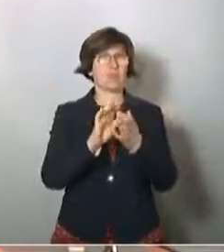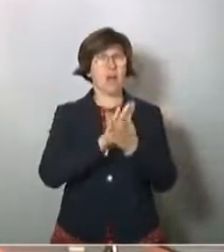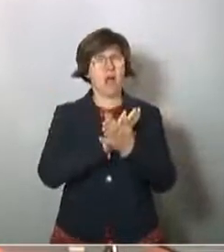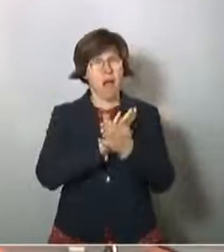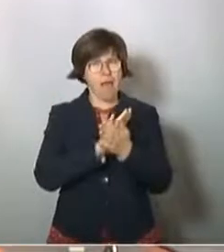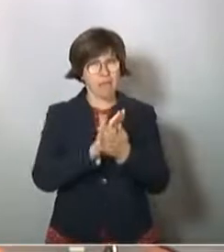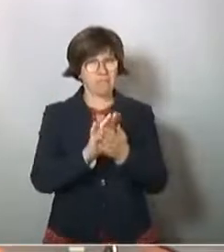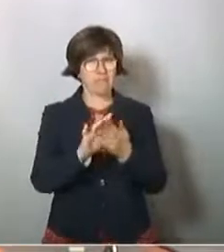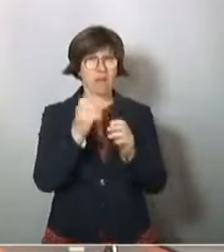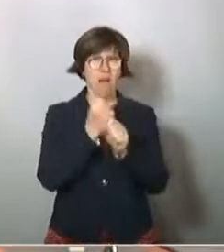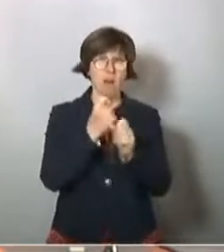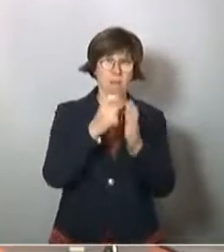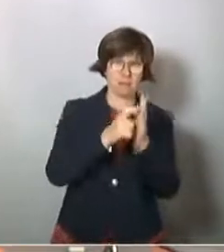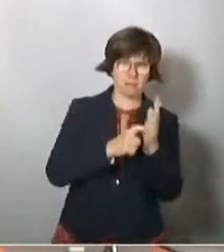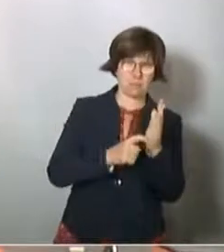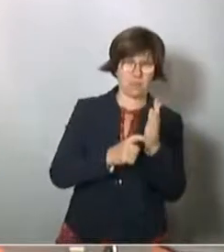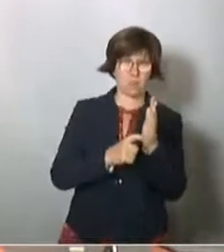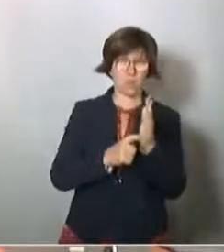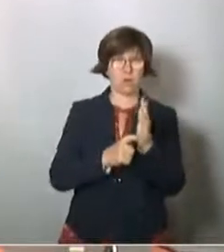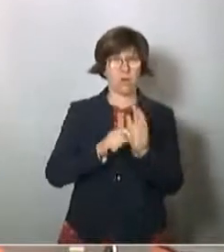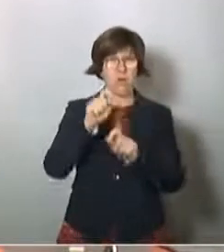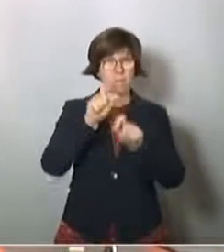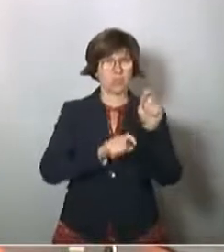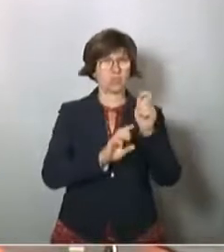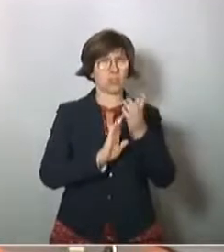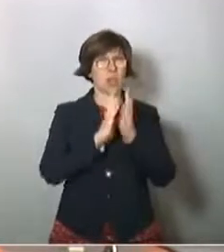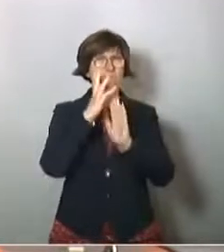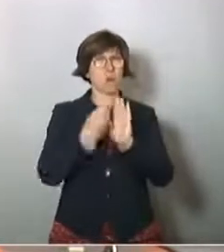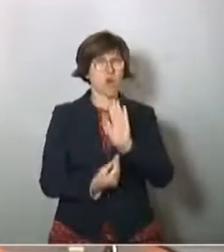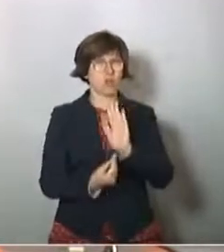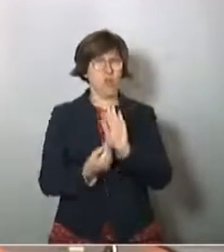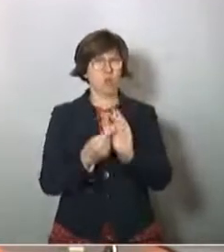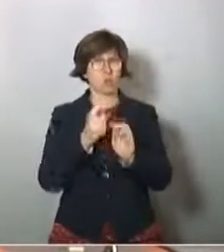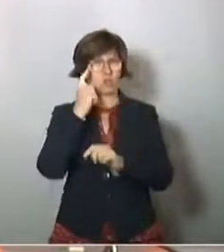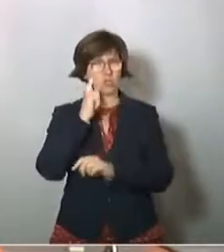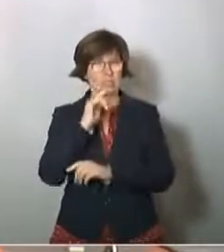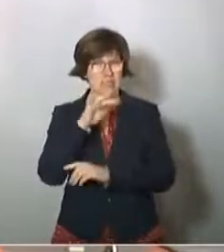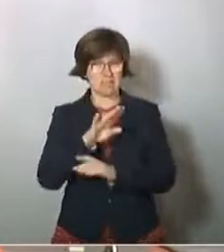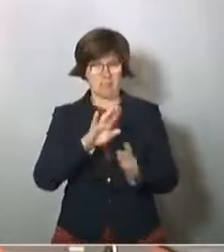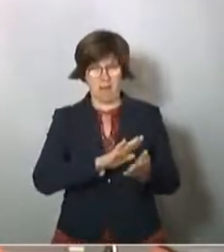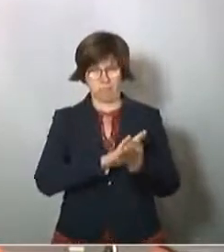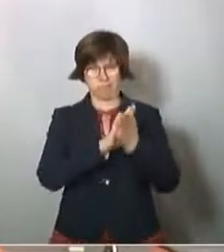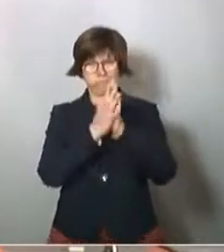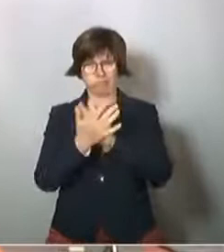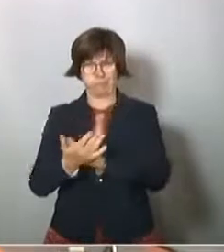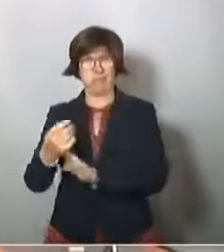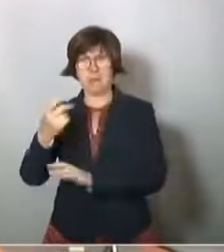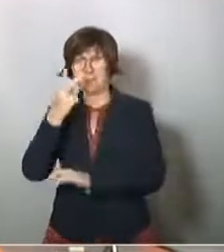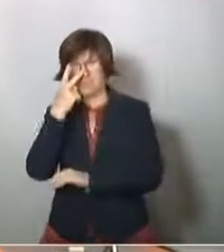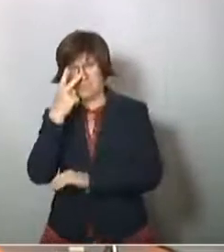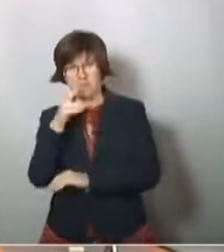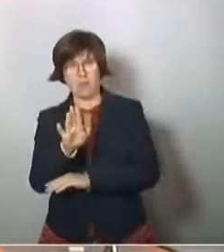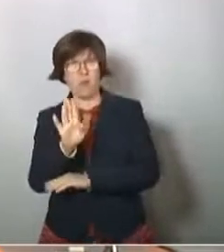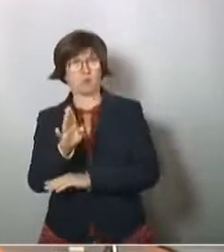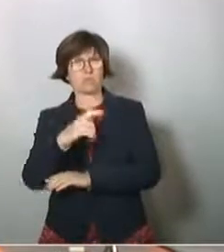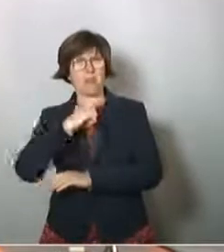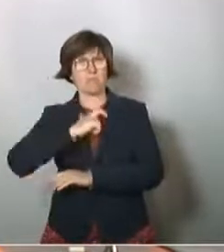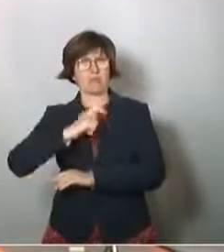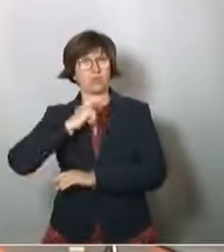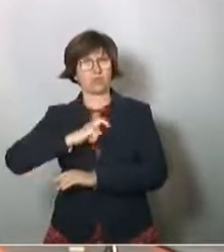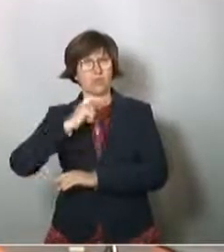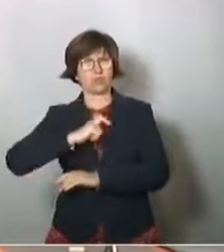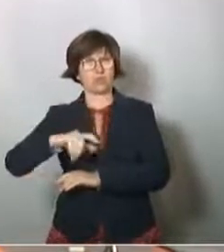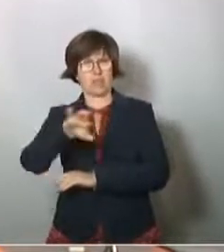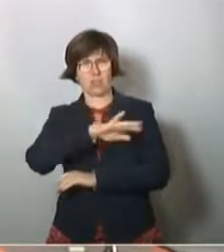Arbeitsbedingungen, die Menschen mit Burnout und Stress und so weiter haben, hin zu dem, was eben an Damage im